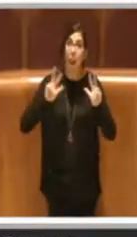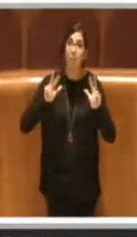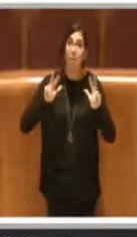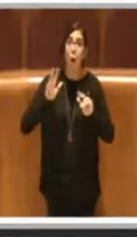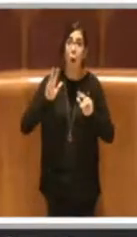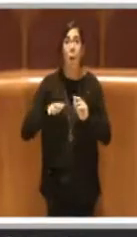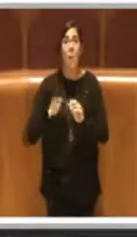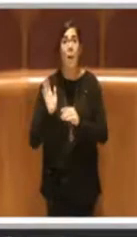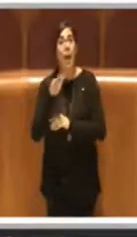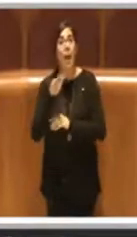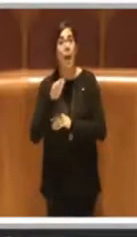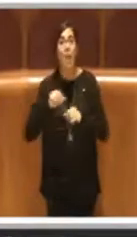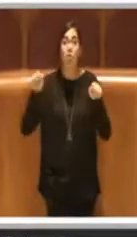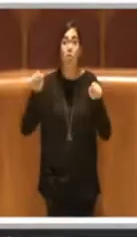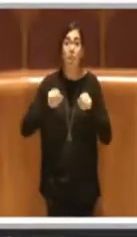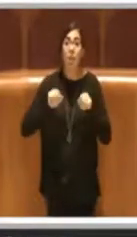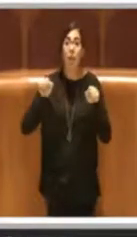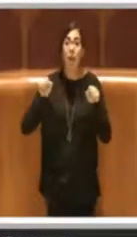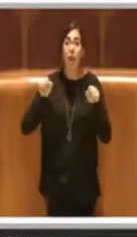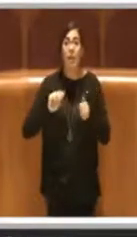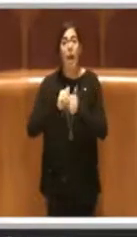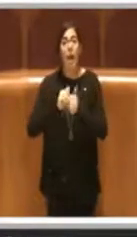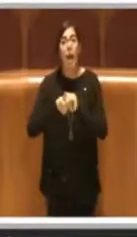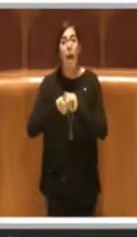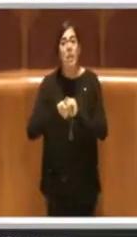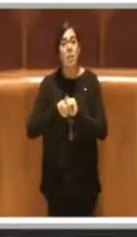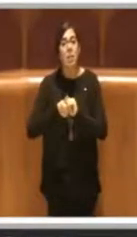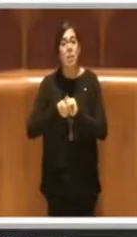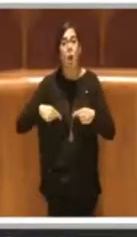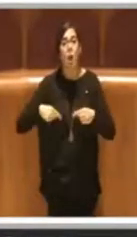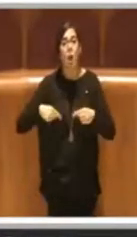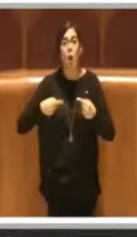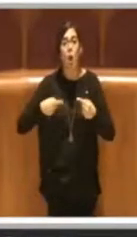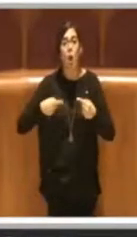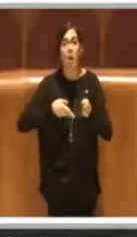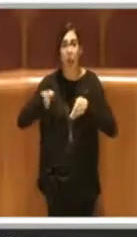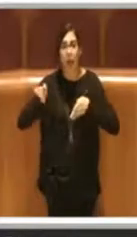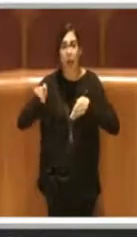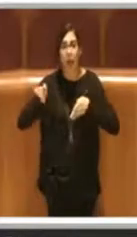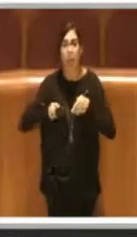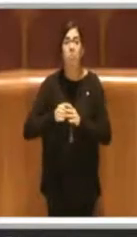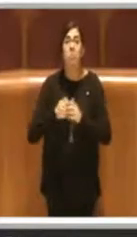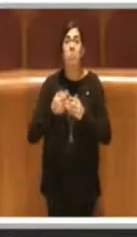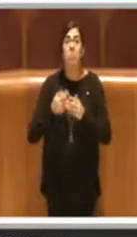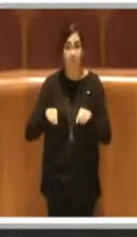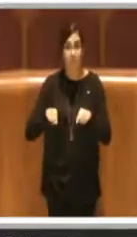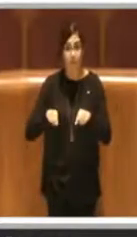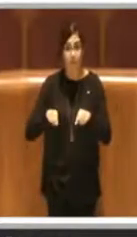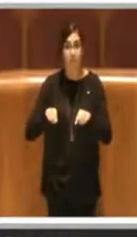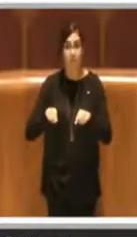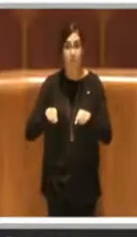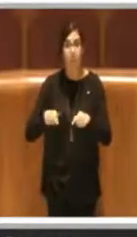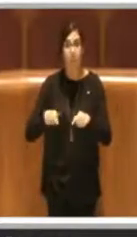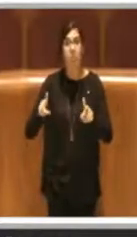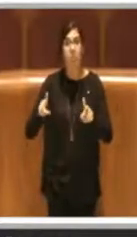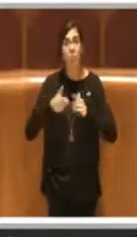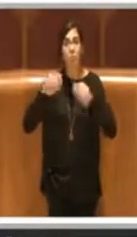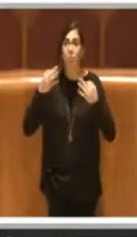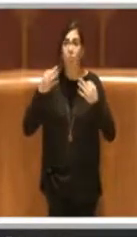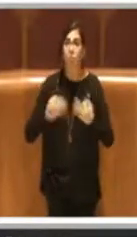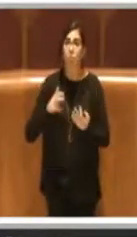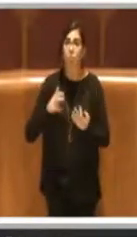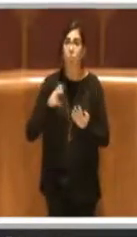sport rotellistici, che hanno quindi dato il loro supporto all'amministrazione per assicurare, ecco, quello che